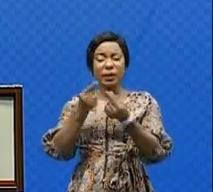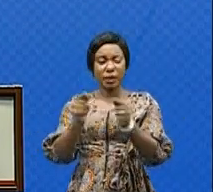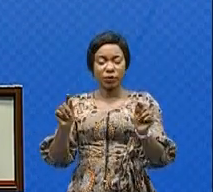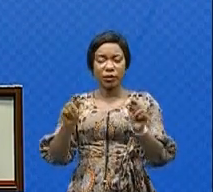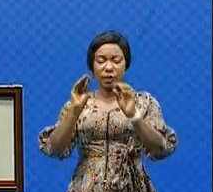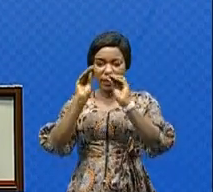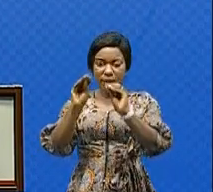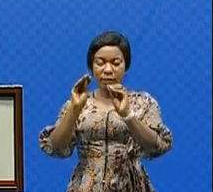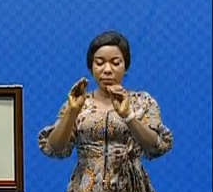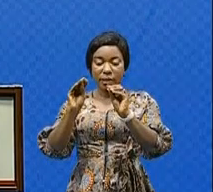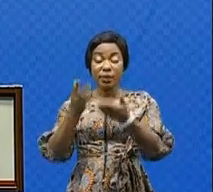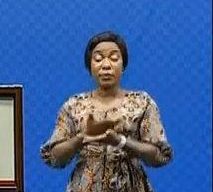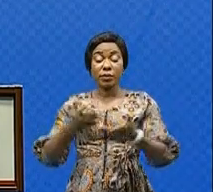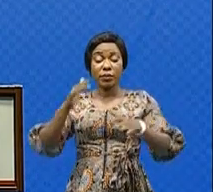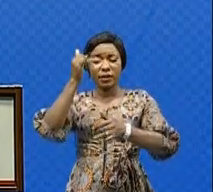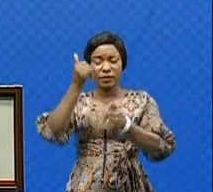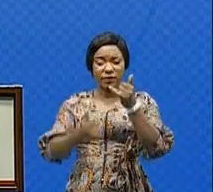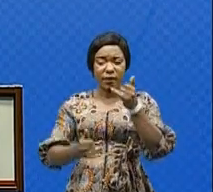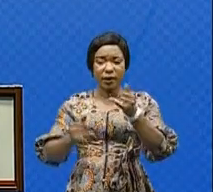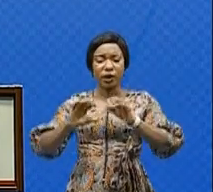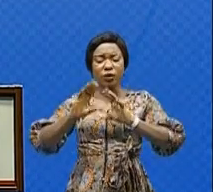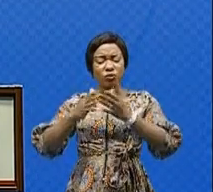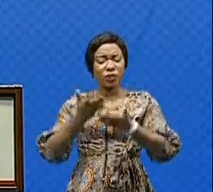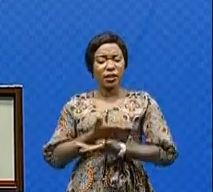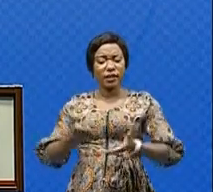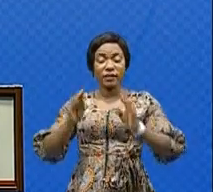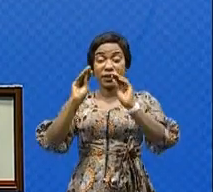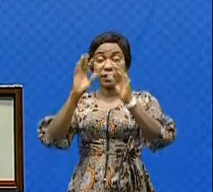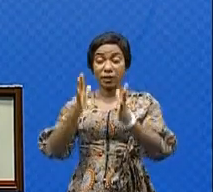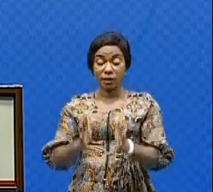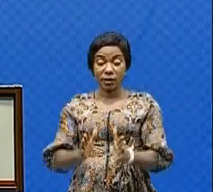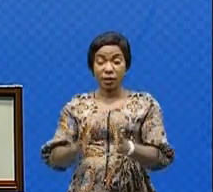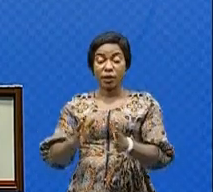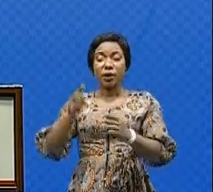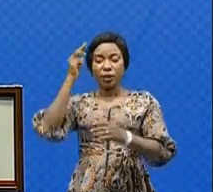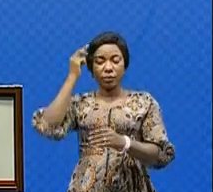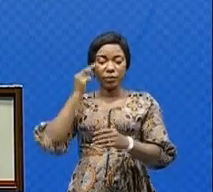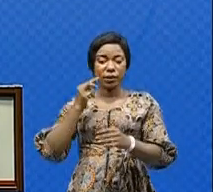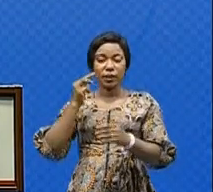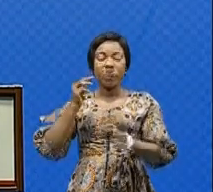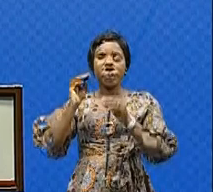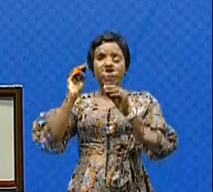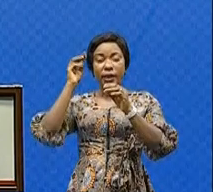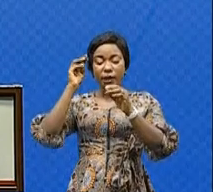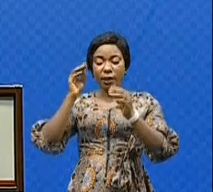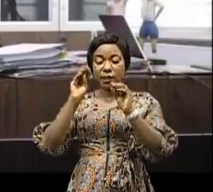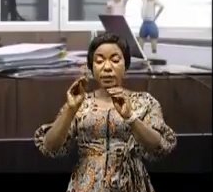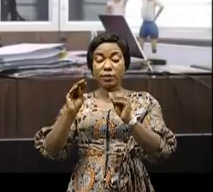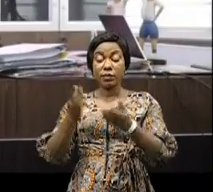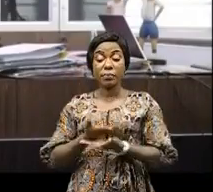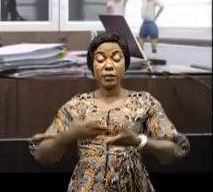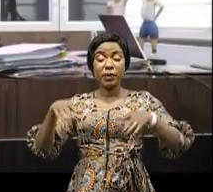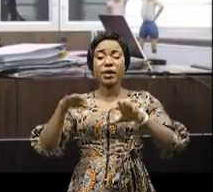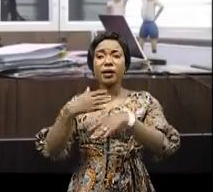de l'enseignement primaire et de mettre fin à la grève des enseignants, le ministre de l'enseignement primaire, secondaire et technique, a